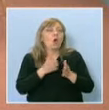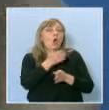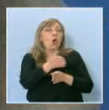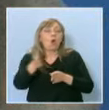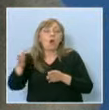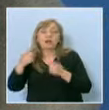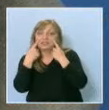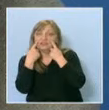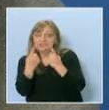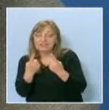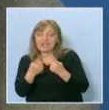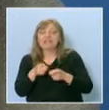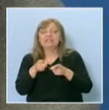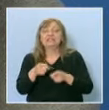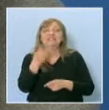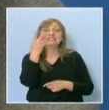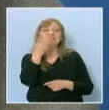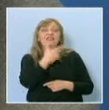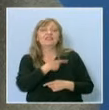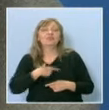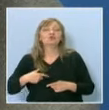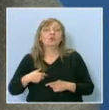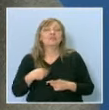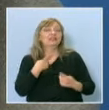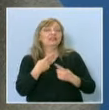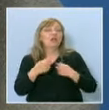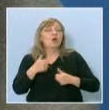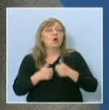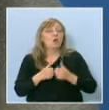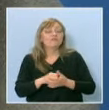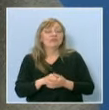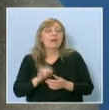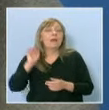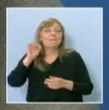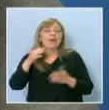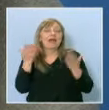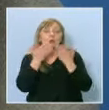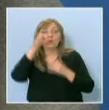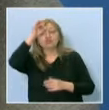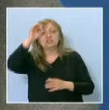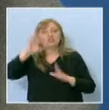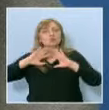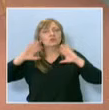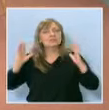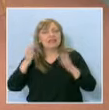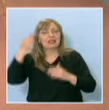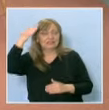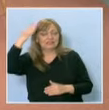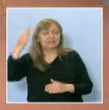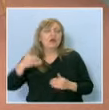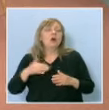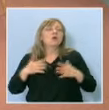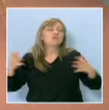на тези две национални конференции. Понеже бяха ученици от цялата страна, много наши